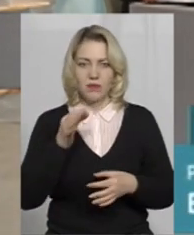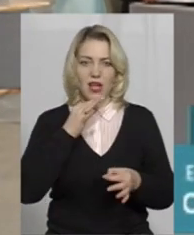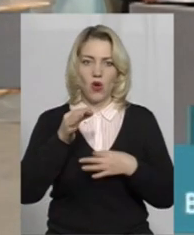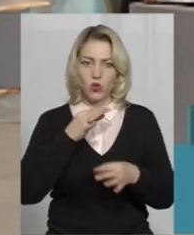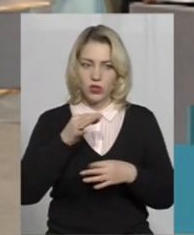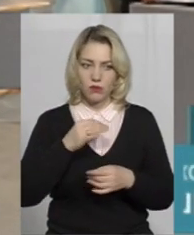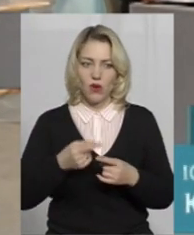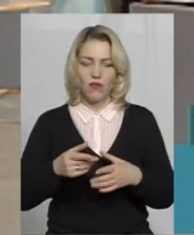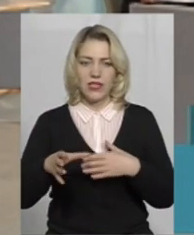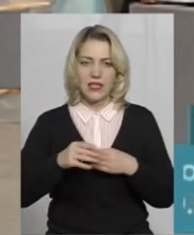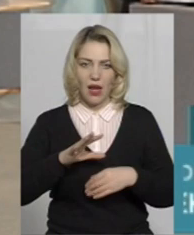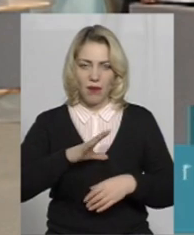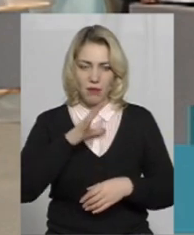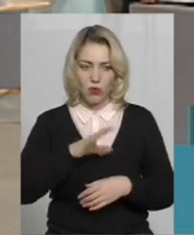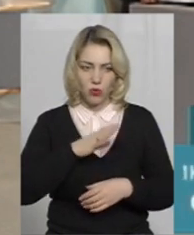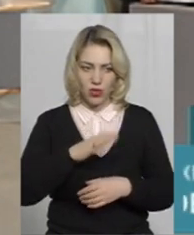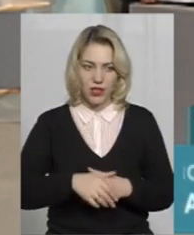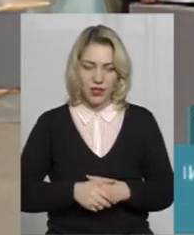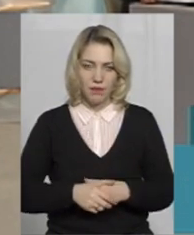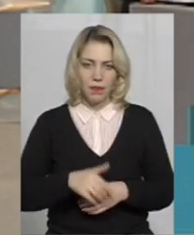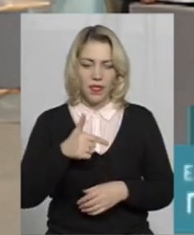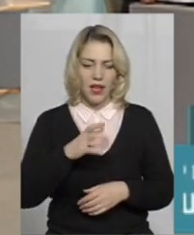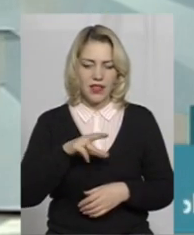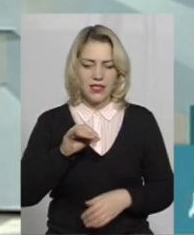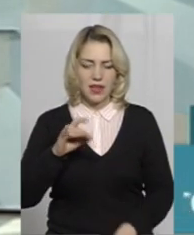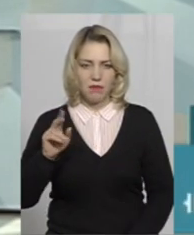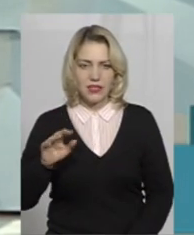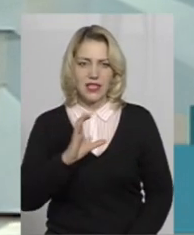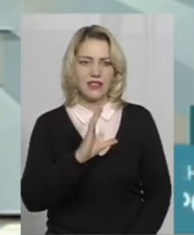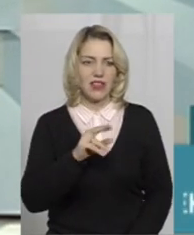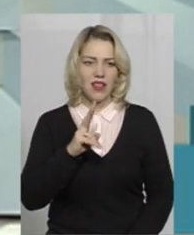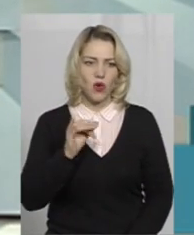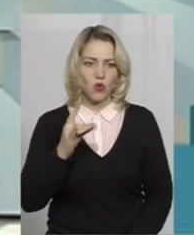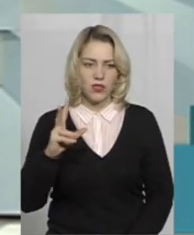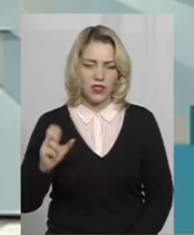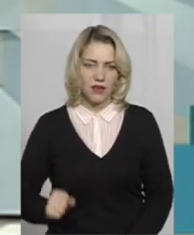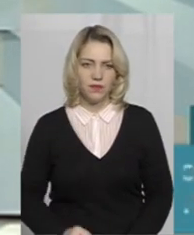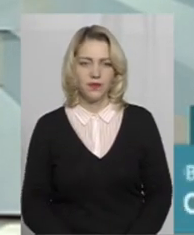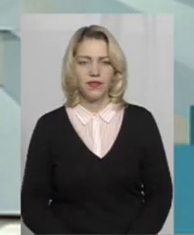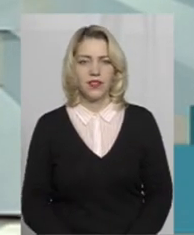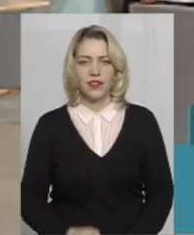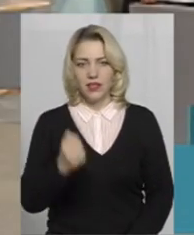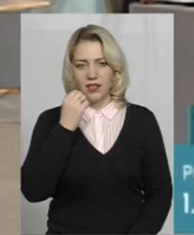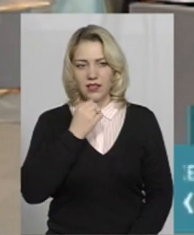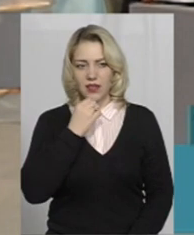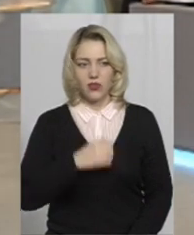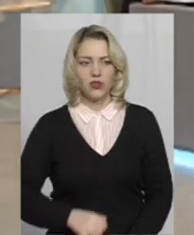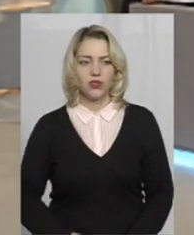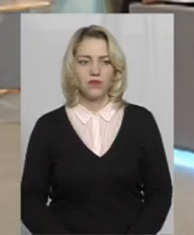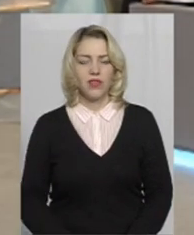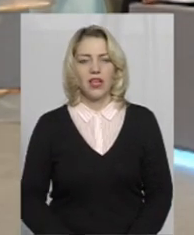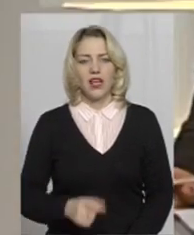розмову. З нами були Ганна Стримбіцька і Світлана Курська. Дуже вам дякую.